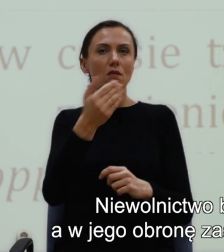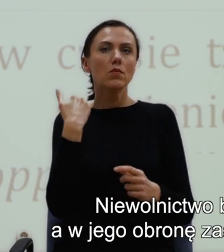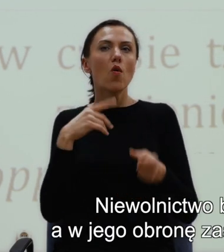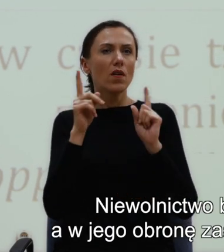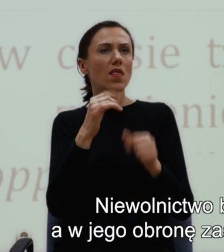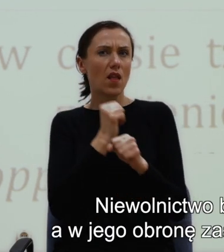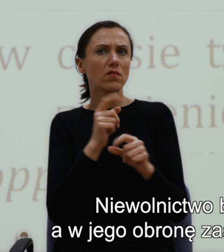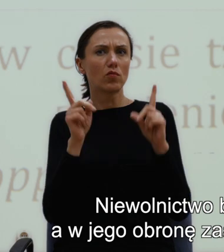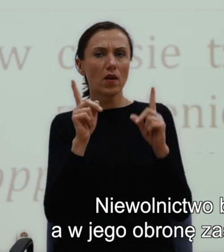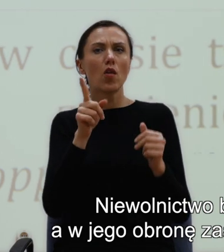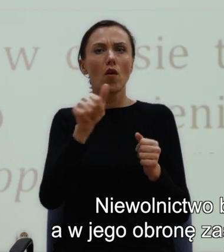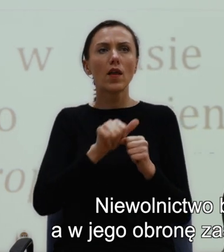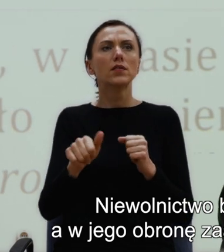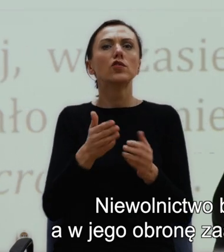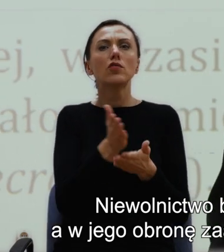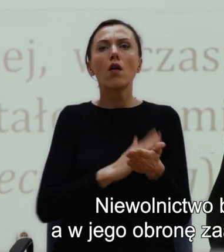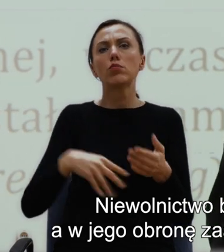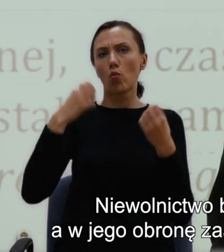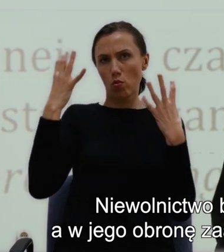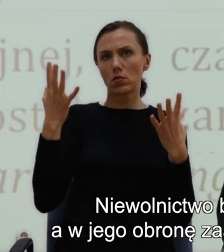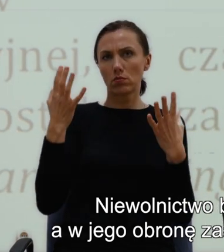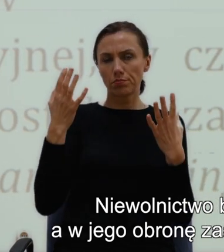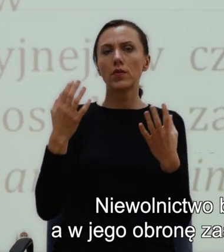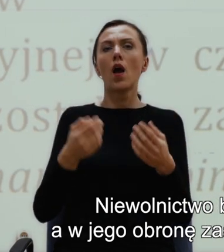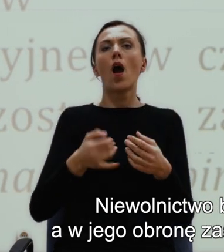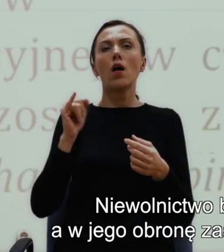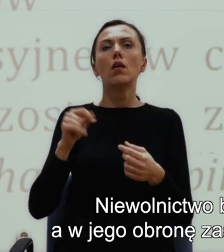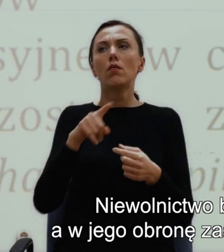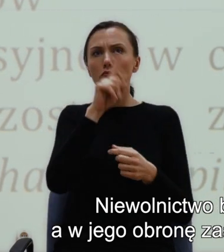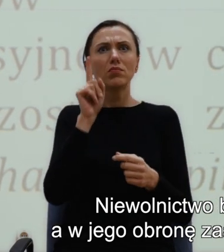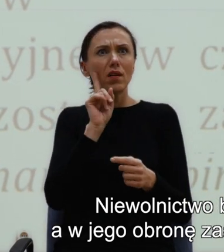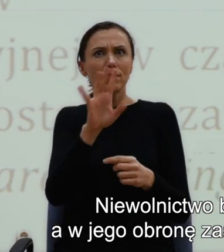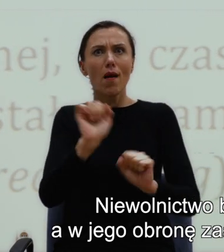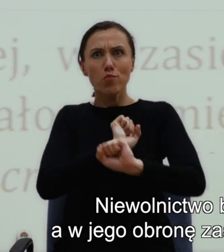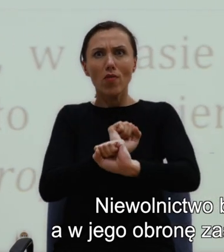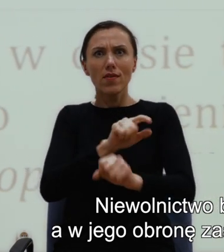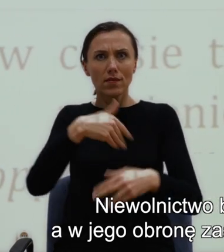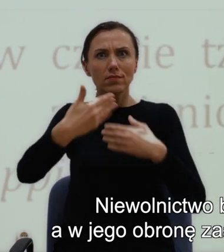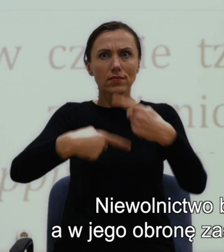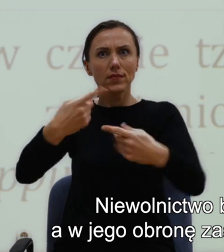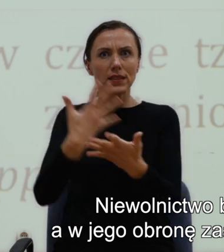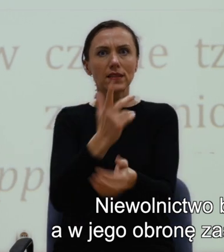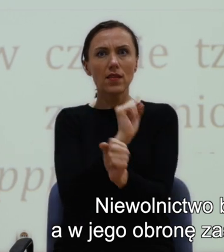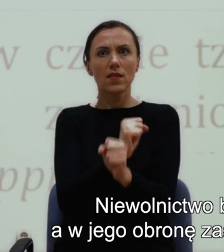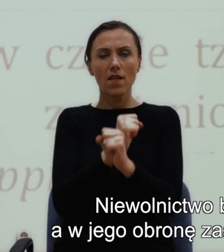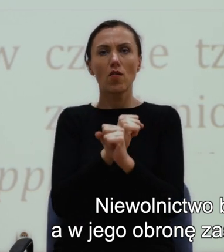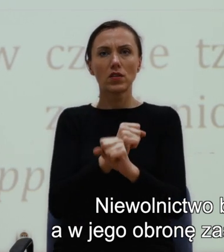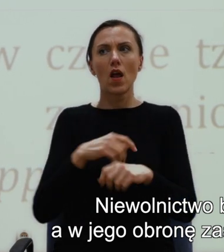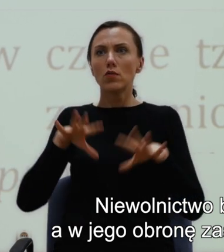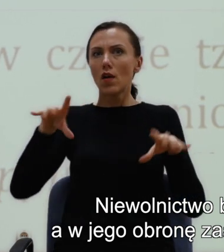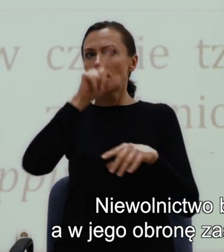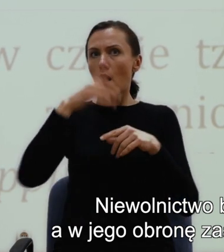uważane na południu za część kultury, a w jego obronę zaangażowana była niemal całość